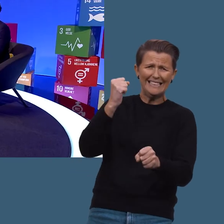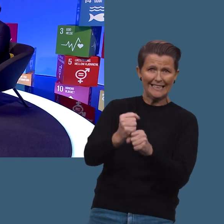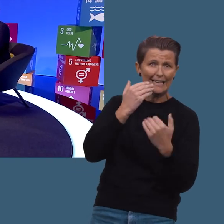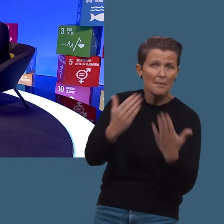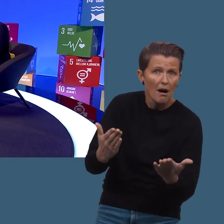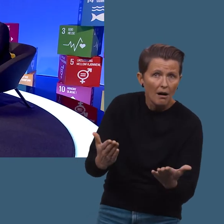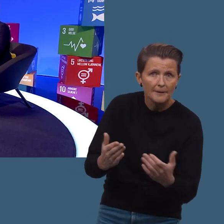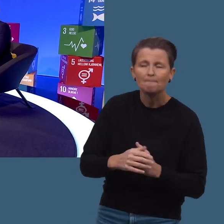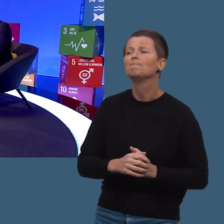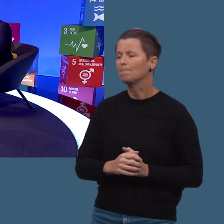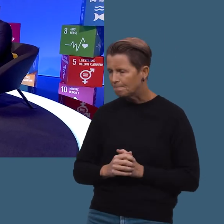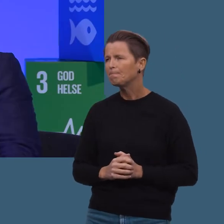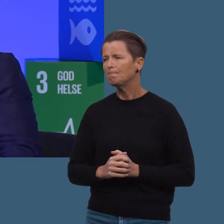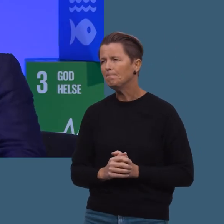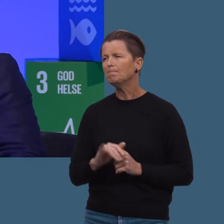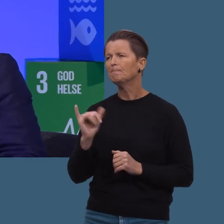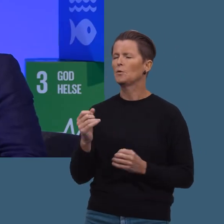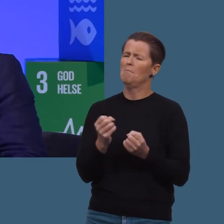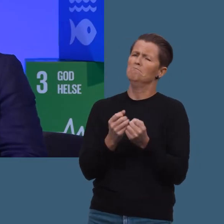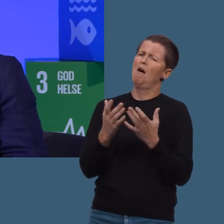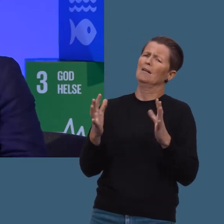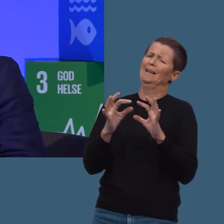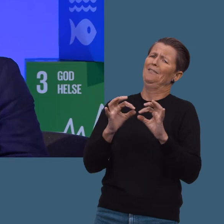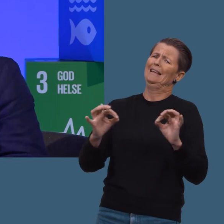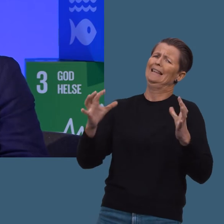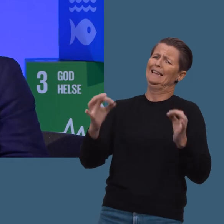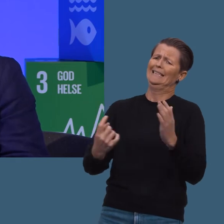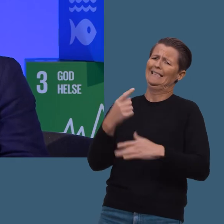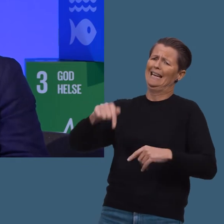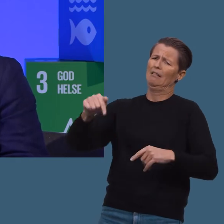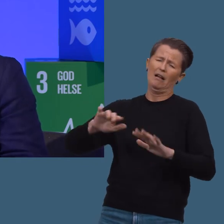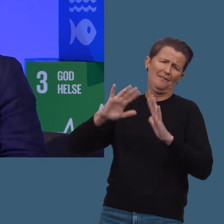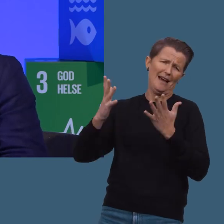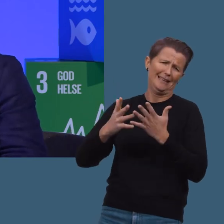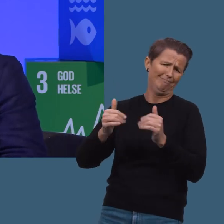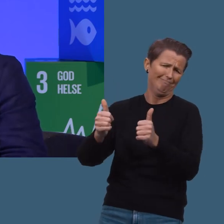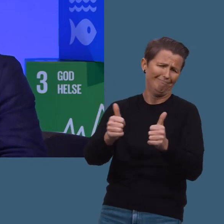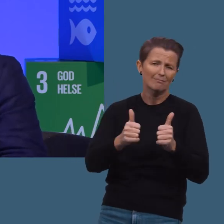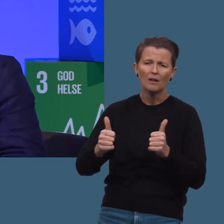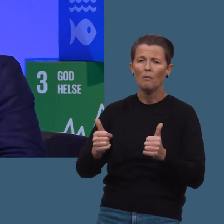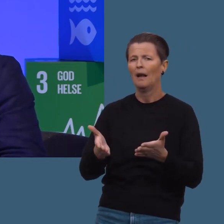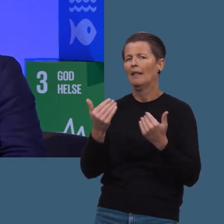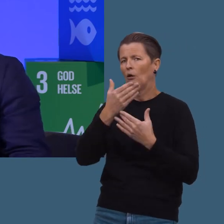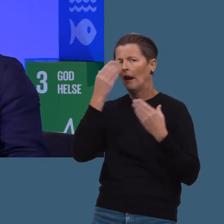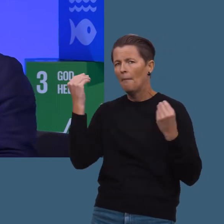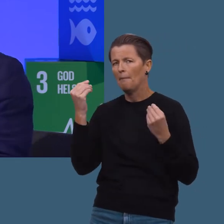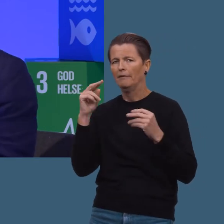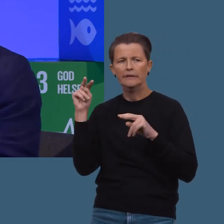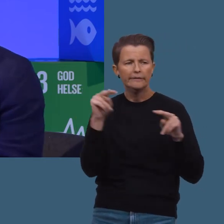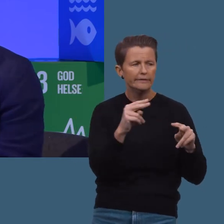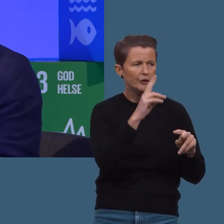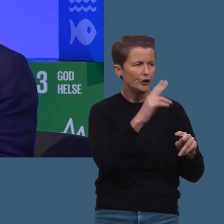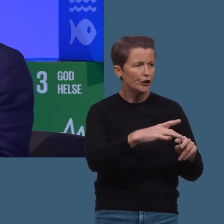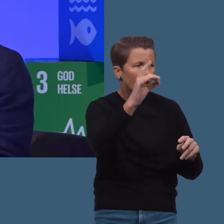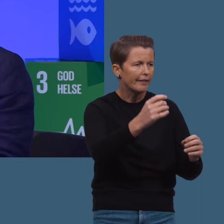skikkelig, skikkelig bra? Ja, det er så mange vanvittige fine ting som skjer rundt omkring i verden. Og det er litt lett å glemme kanskje når man ser på nyhetene.